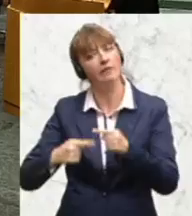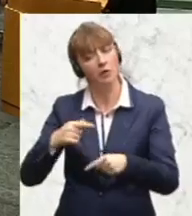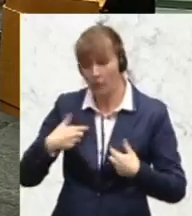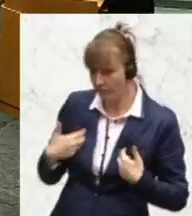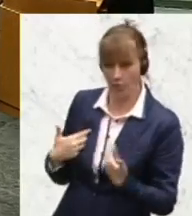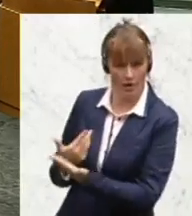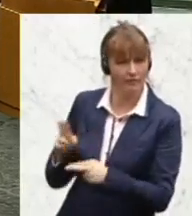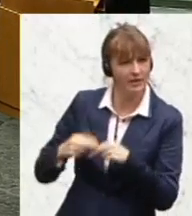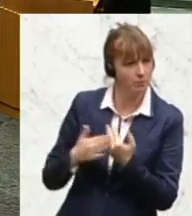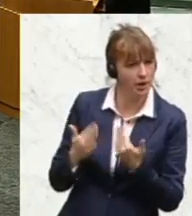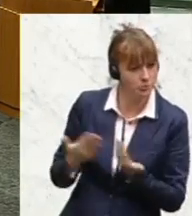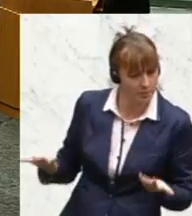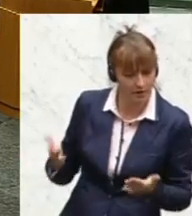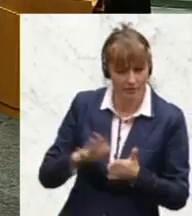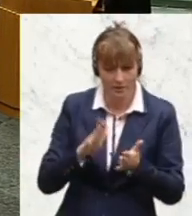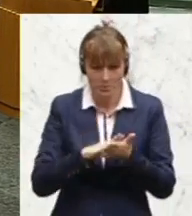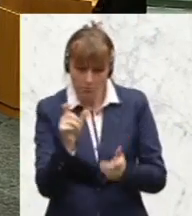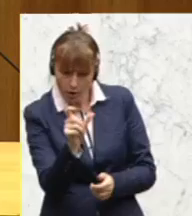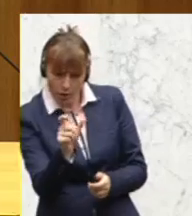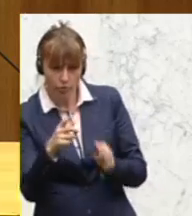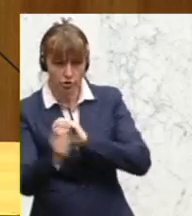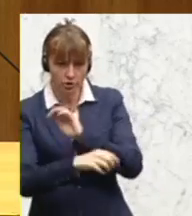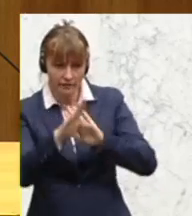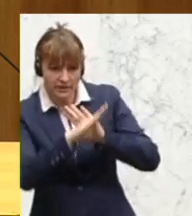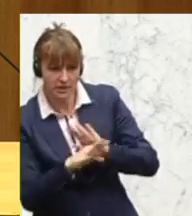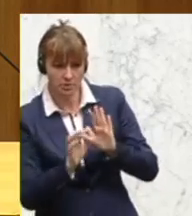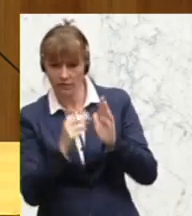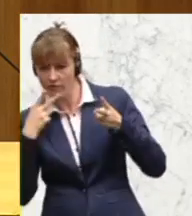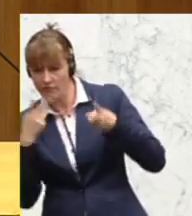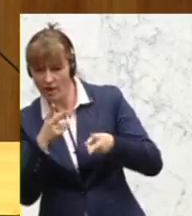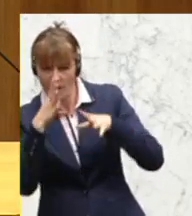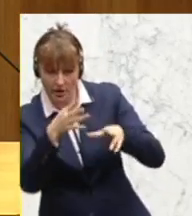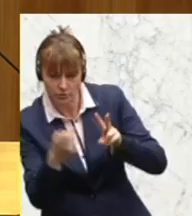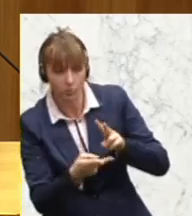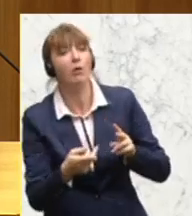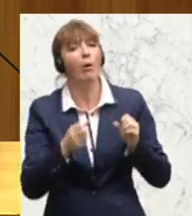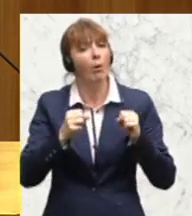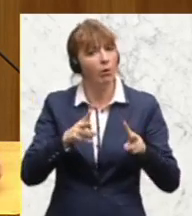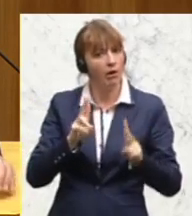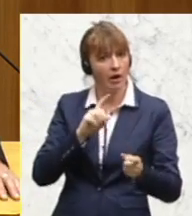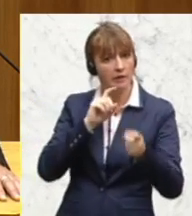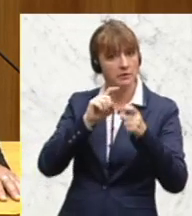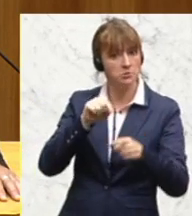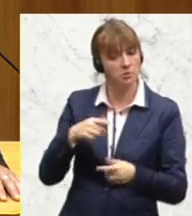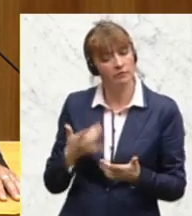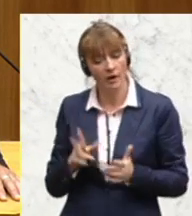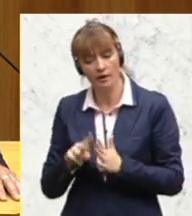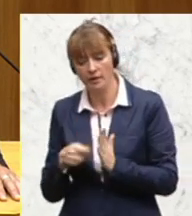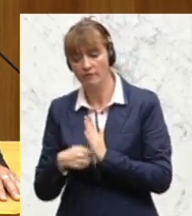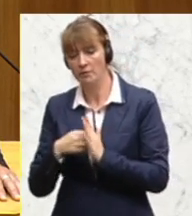Und wir schauen wirklich, wo sonst die Lücken sind in den Strafgesetzen, bei der Verheizung. Und da kann man durchaus diskutieren, ob es hier noch